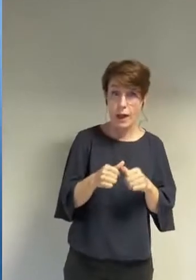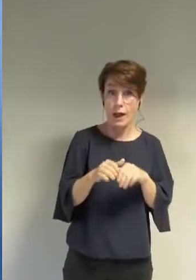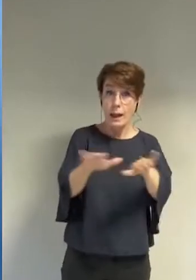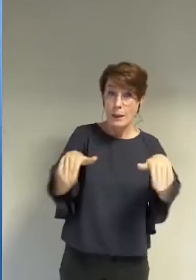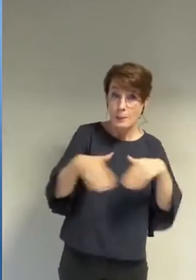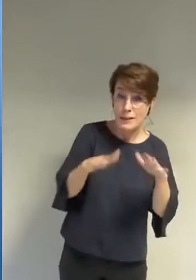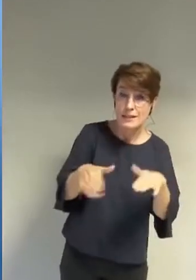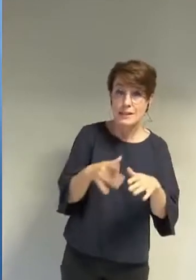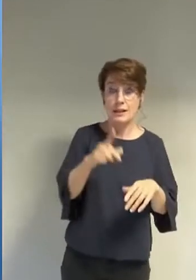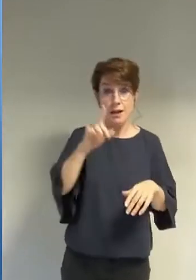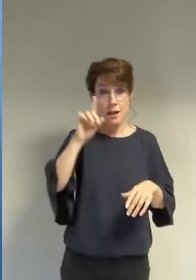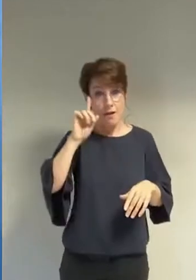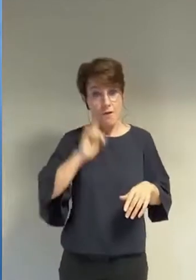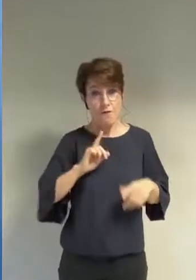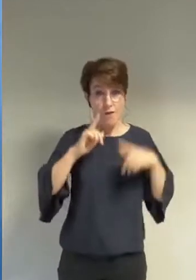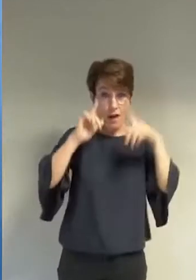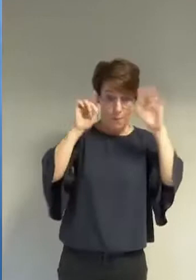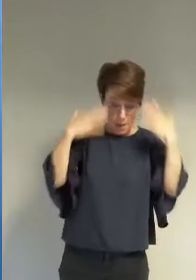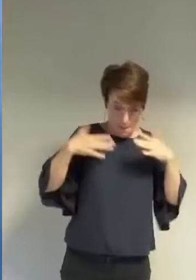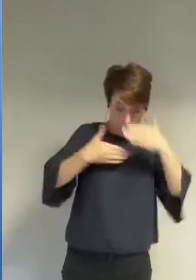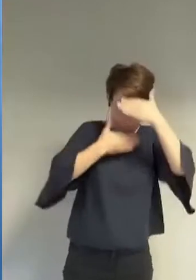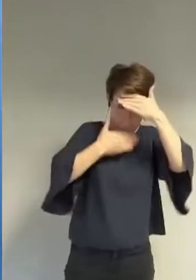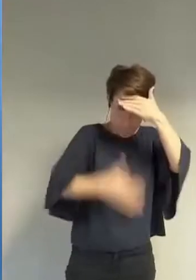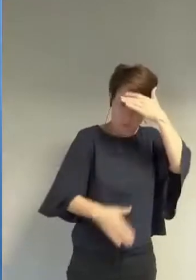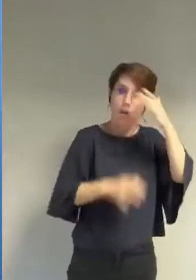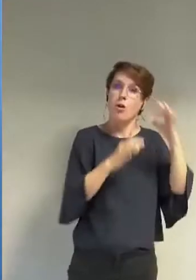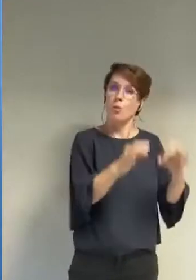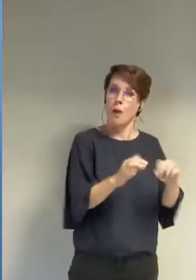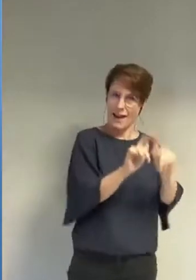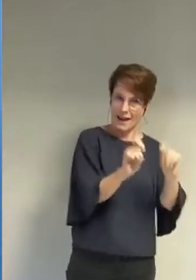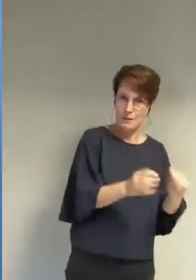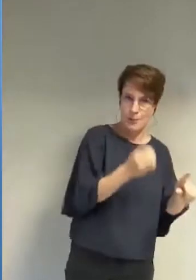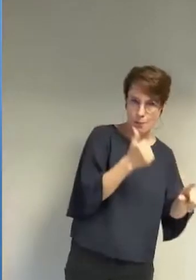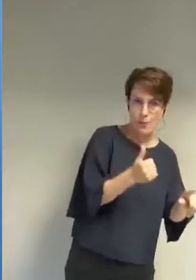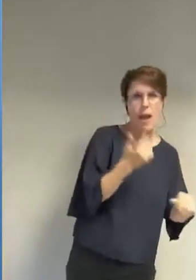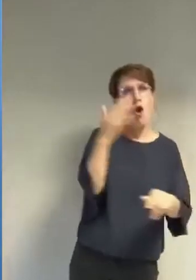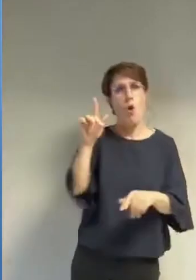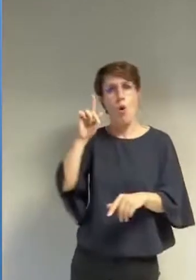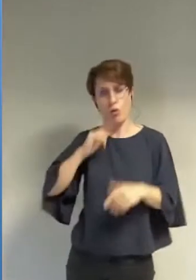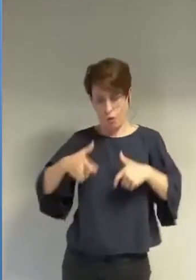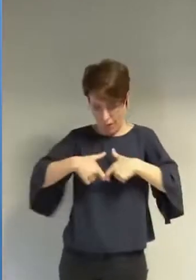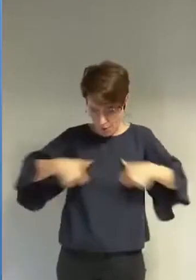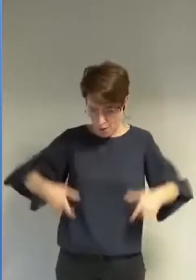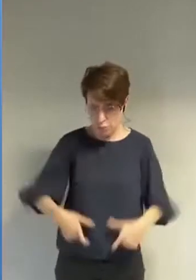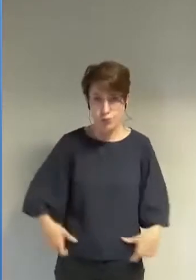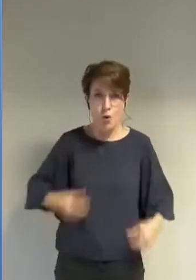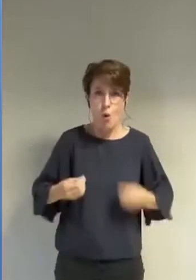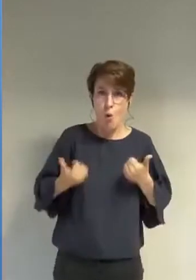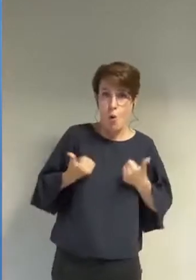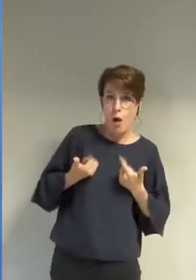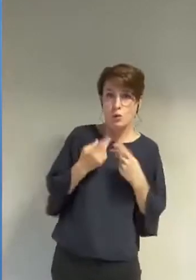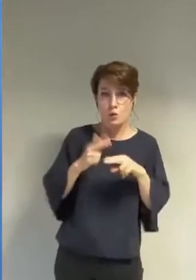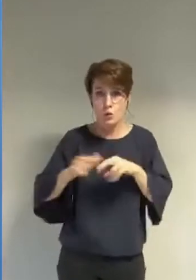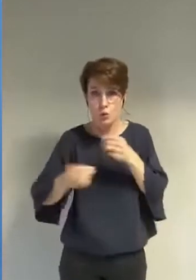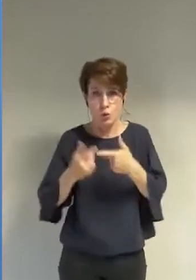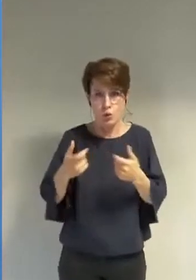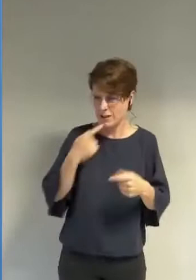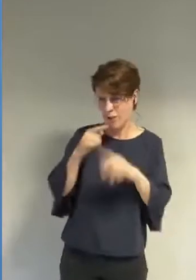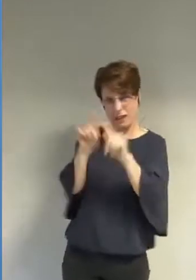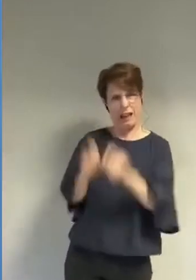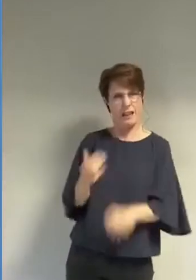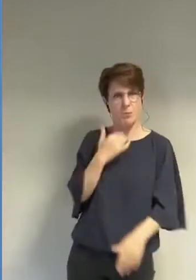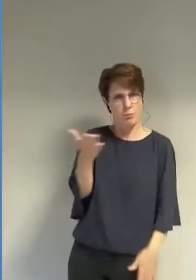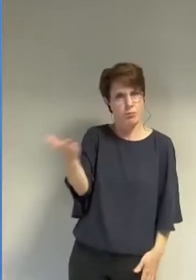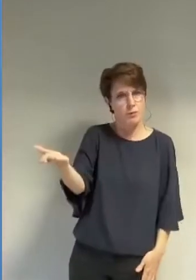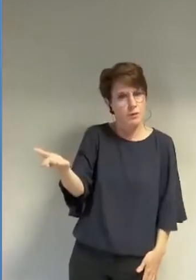et des femmes impudiques non voilées des femmes bien et des femmes moins bien en autorisant le burkini vous